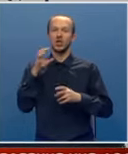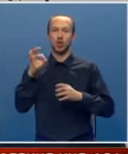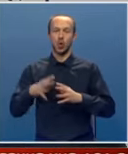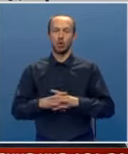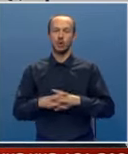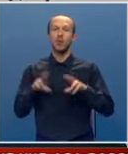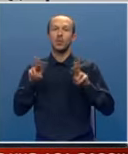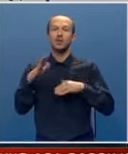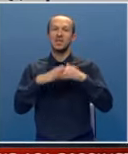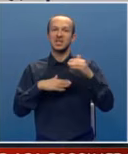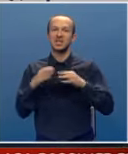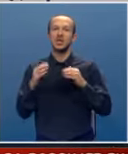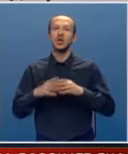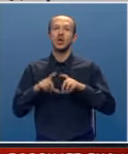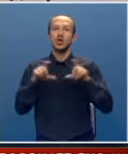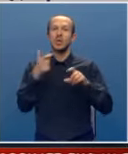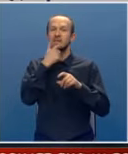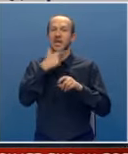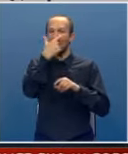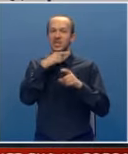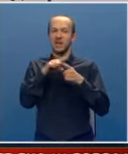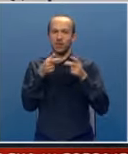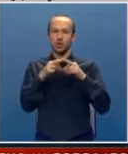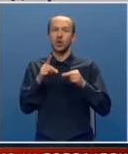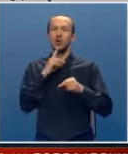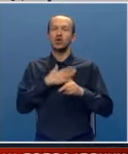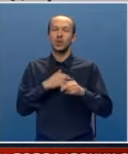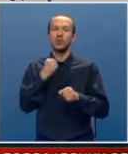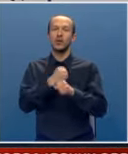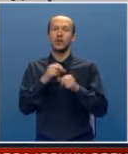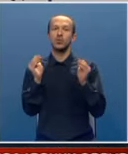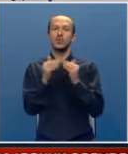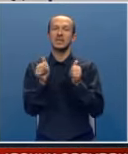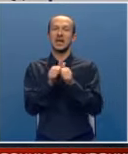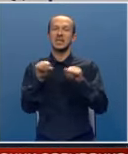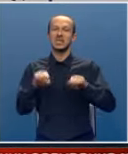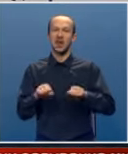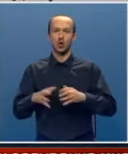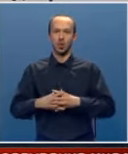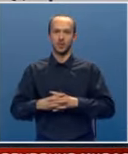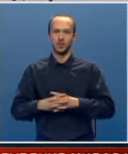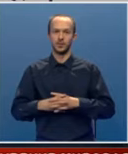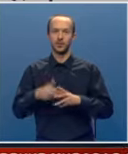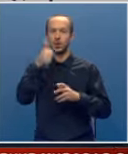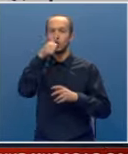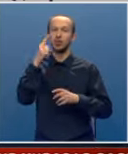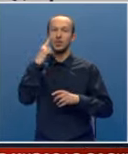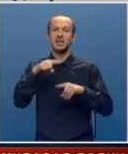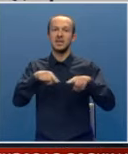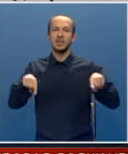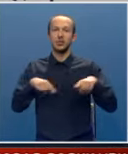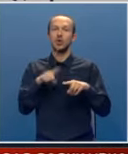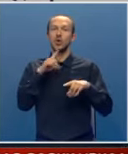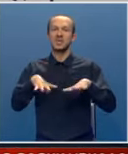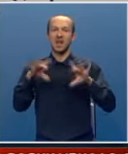potencijalnoj izgradnji doma za starija lica u Foči, koje želimo da napravimo u saradnji sa vladom. Ono što je ideja da zemljište